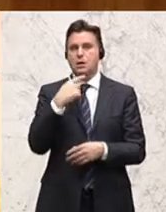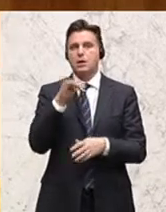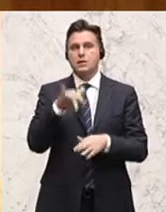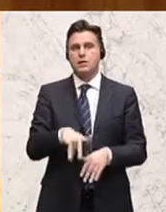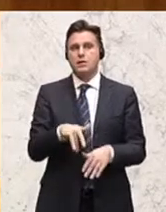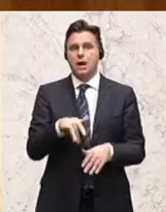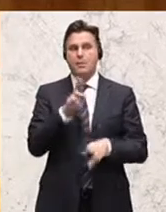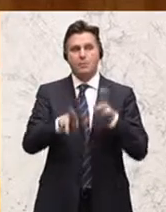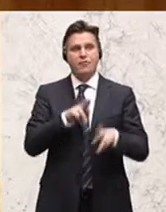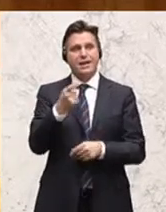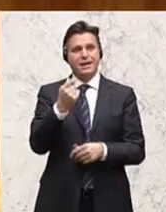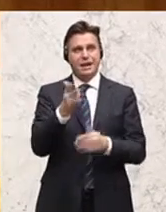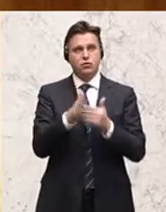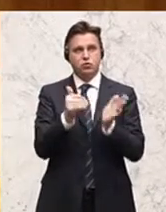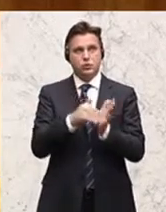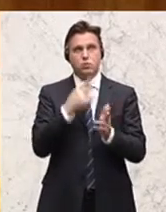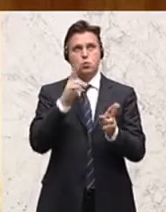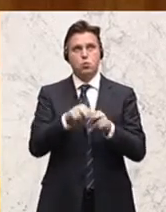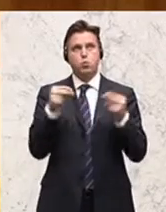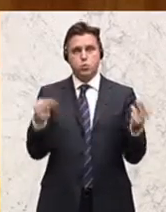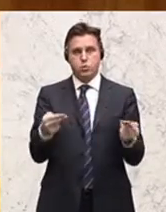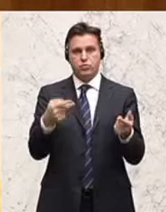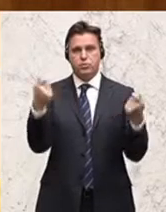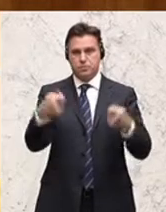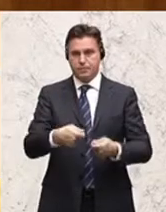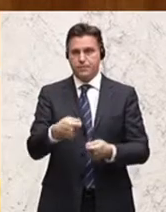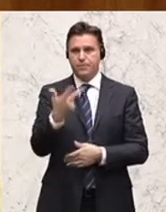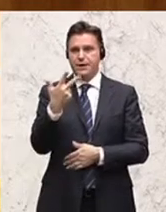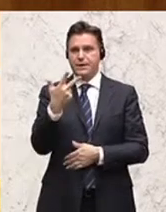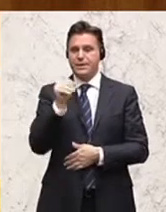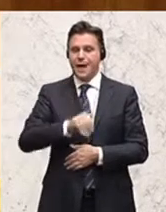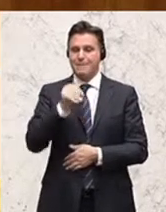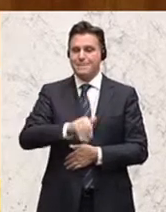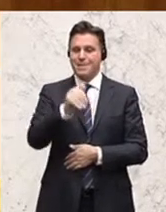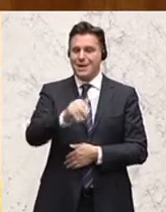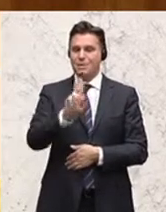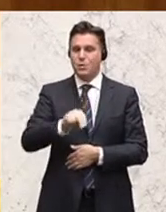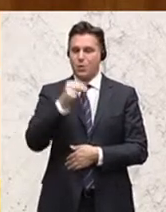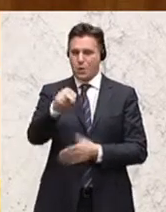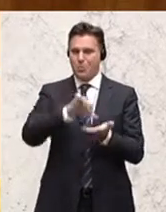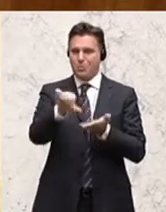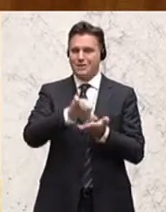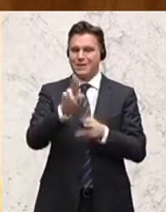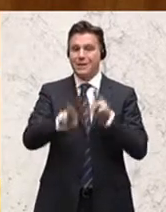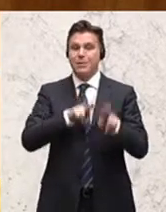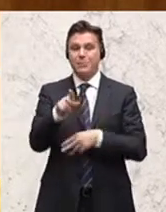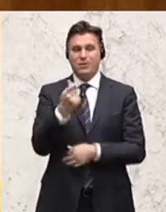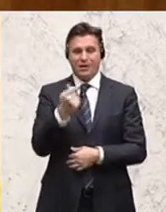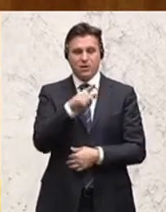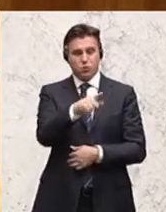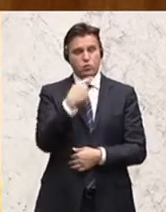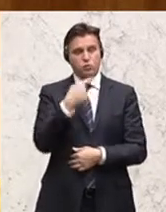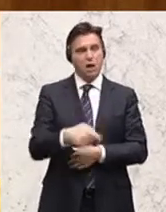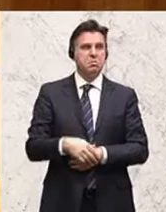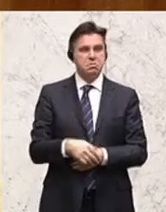was jetzt vom Bund finanziert wird, umfasst jetzt drei Milliarden Euro. Also wenn man sich herstellt und sagt, es wird dem